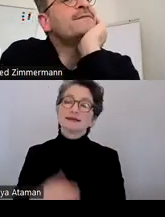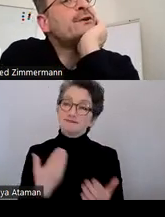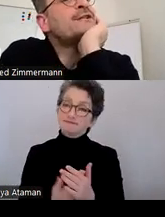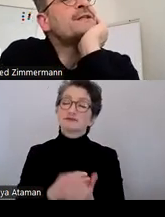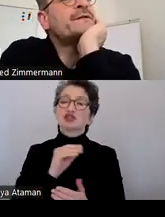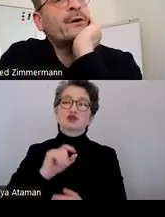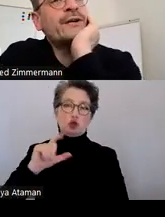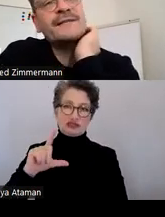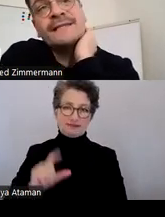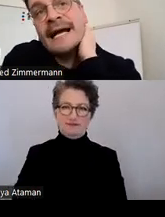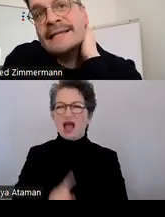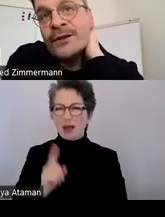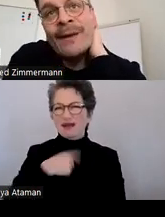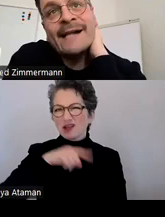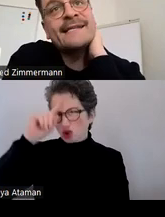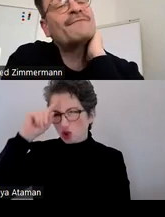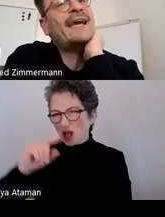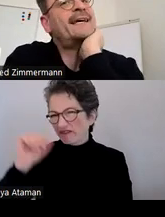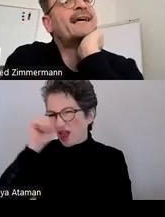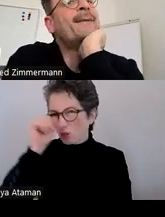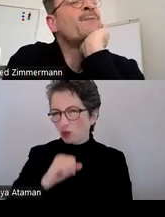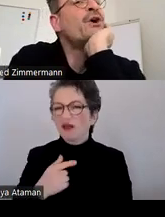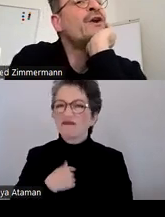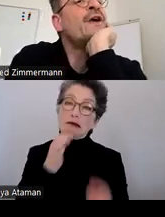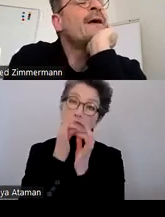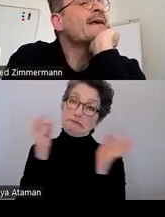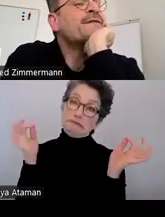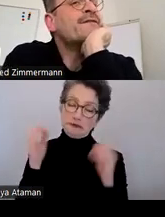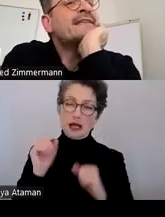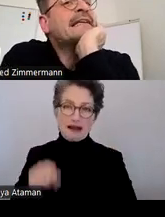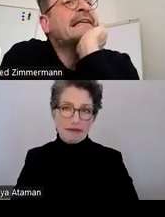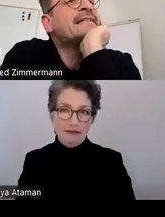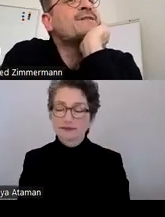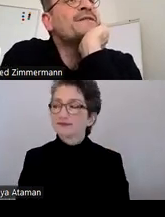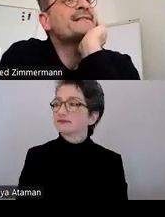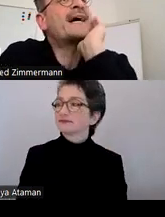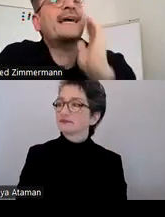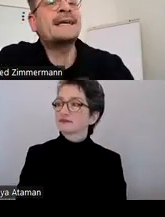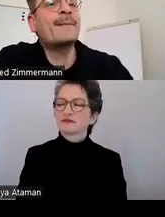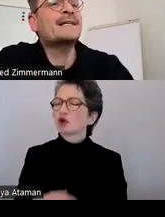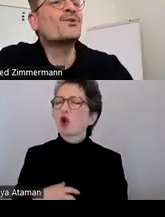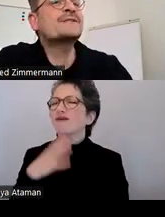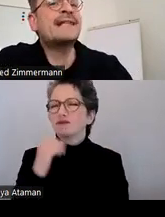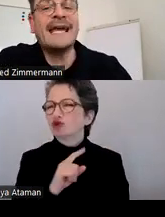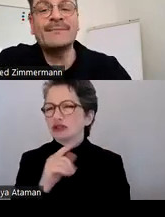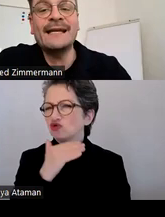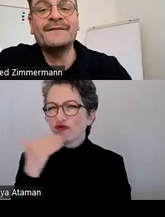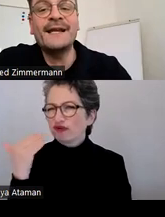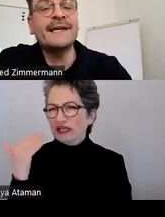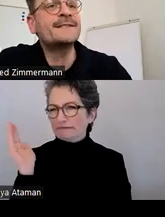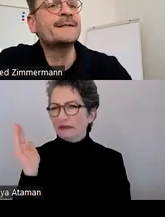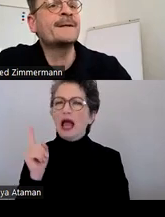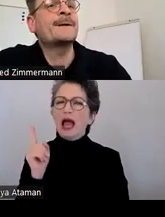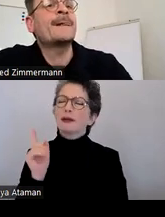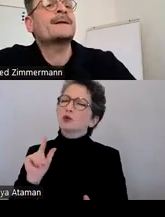Natürlich sind wir Deutschen so verrückt, dass wir das Ganze noch mal einen Ticken weiter treiben können. Hiervon will ich Ihnen nicht zu viel zeigen, aber als kurzen Einblick